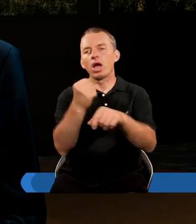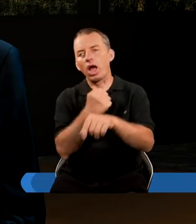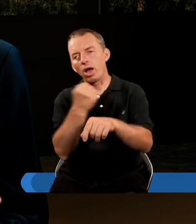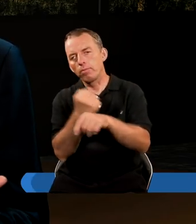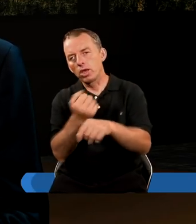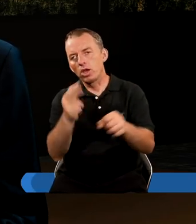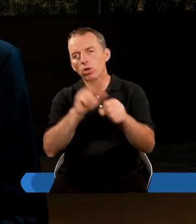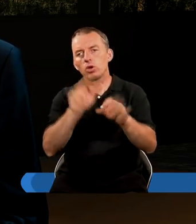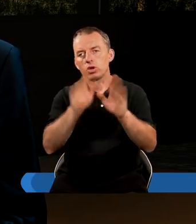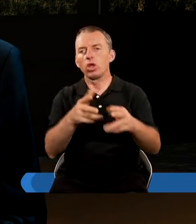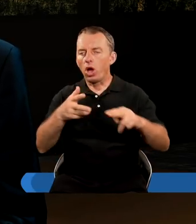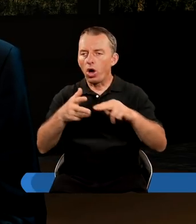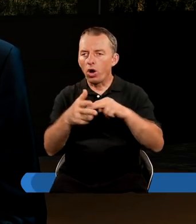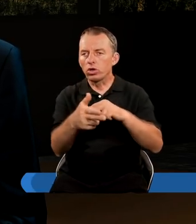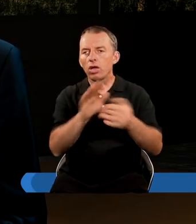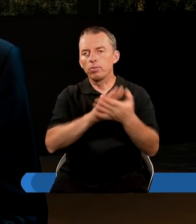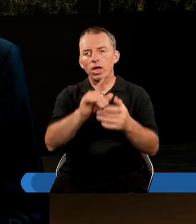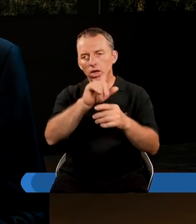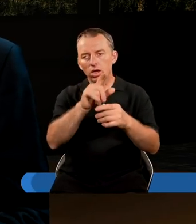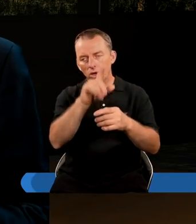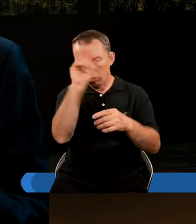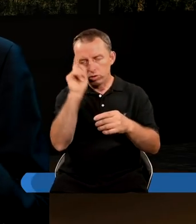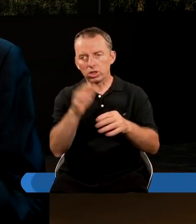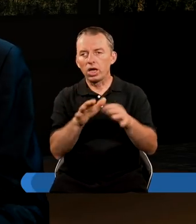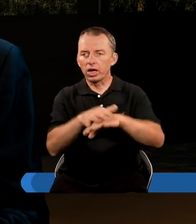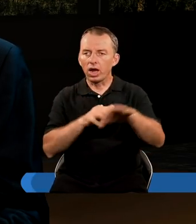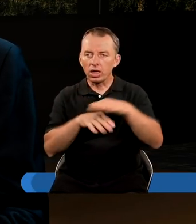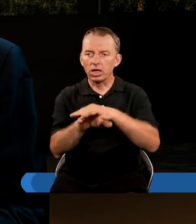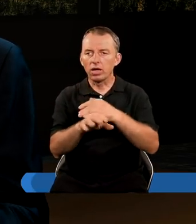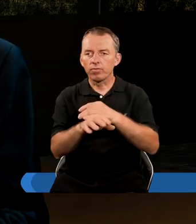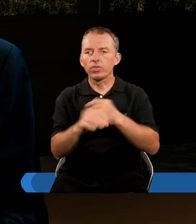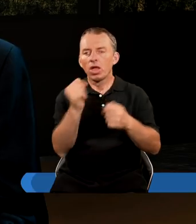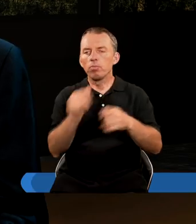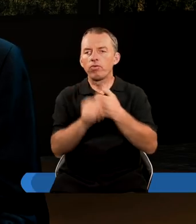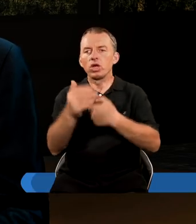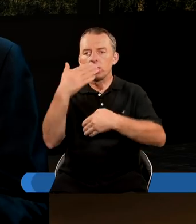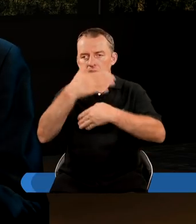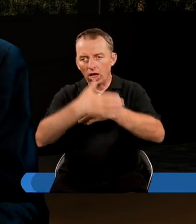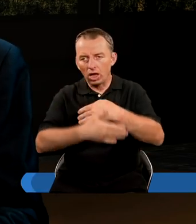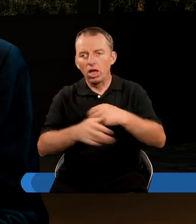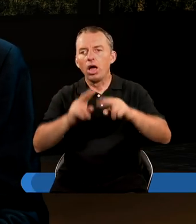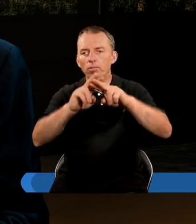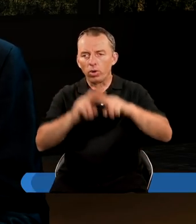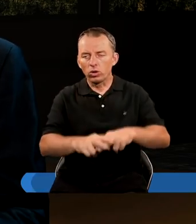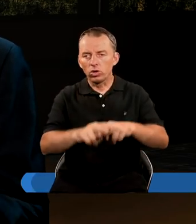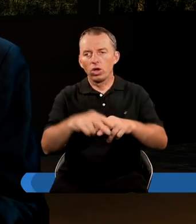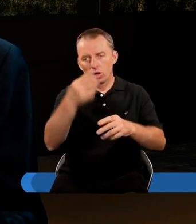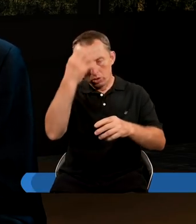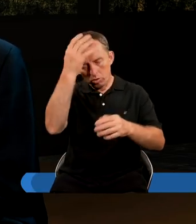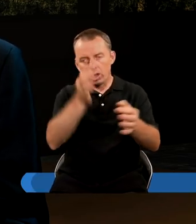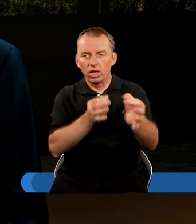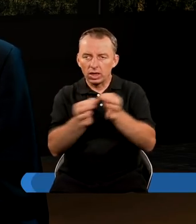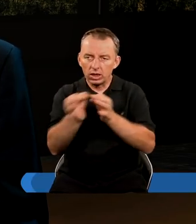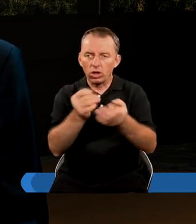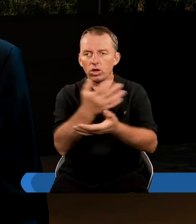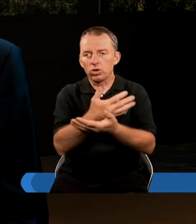który zostaje odcięty bez ludzkiej ręki i który powoduje zakończenie tych pozostałych królestw w historii